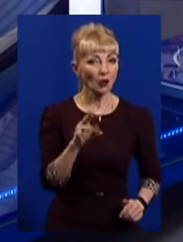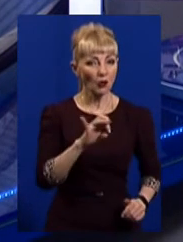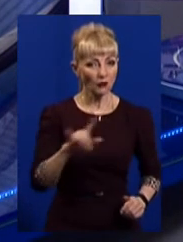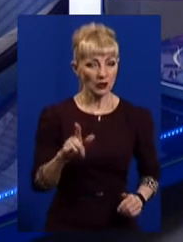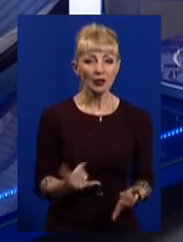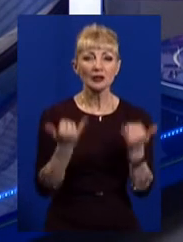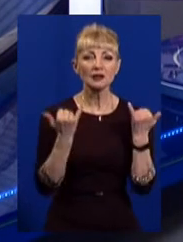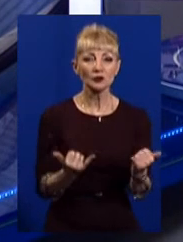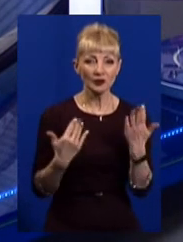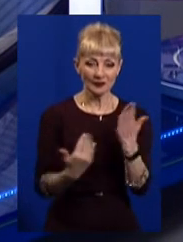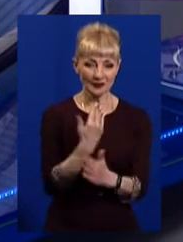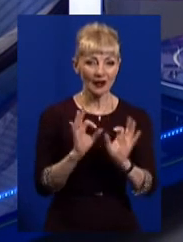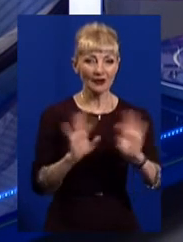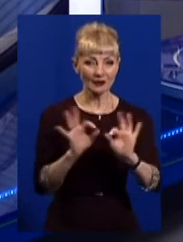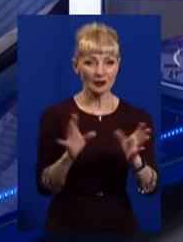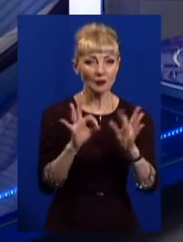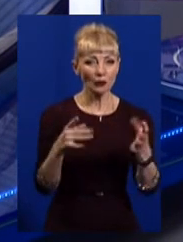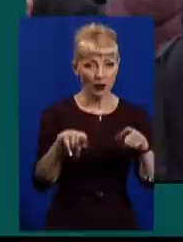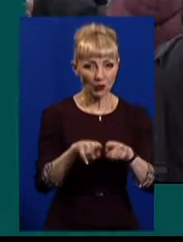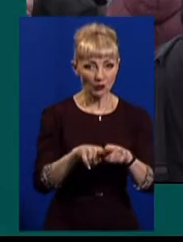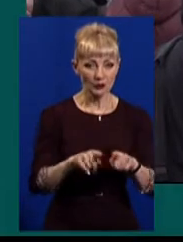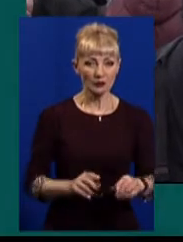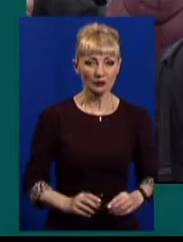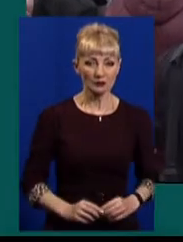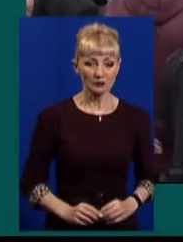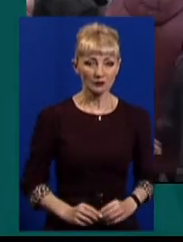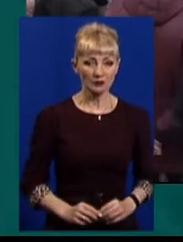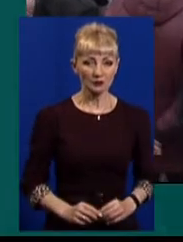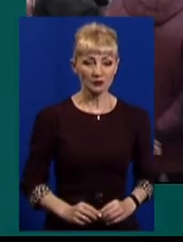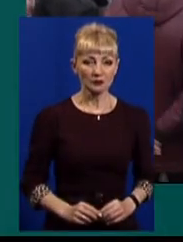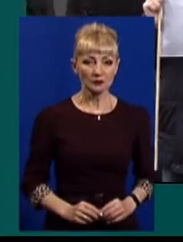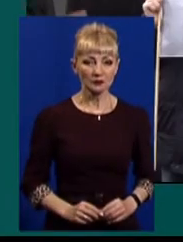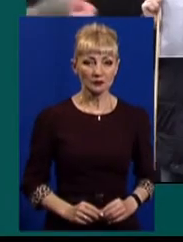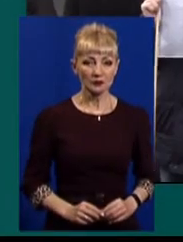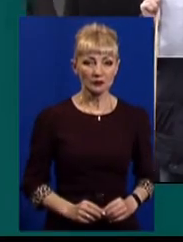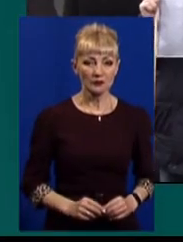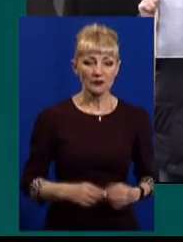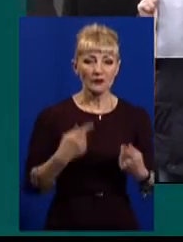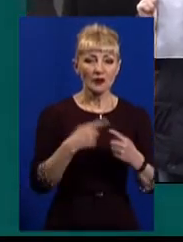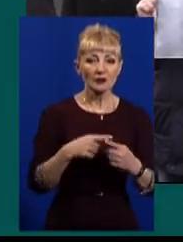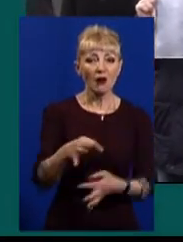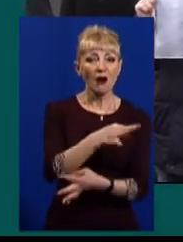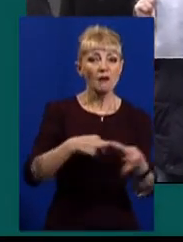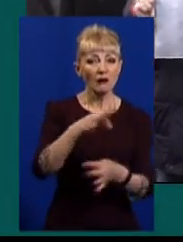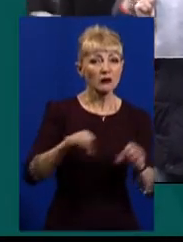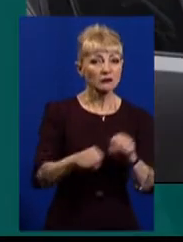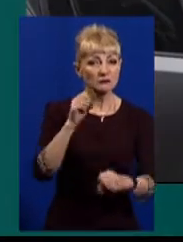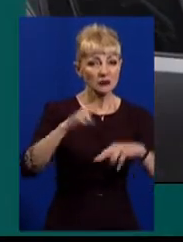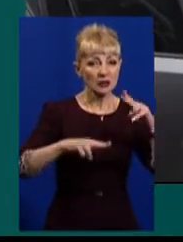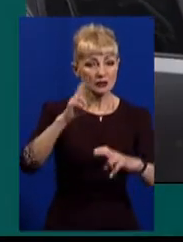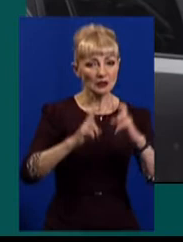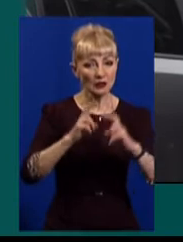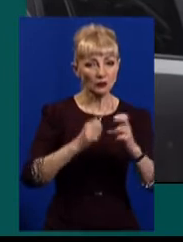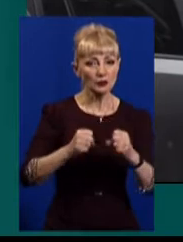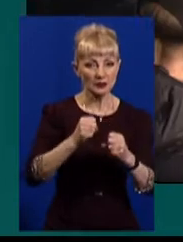Коваль. Сьогодні у випуску ми розкажемо про таке. Музика Зірване обговорення щодо будівництва заводу з